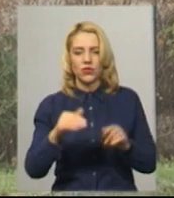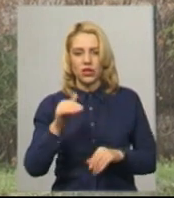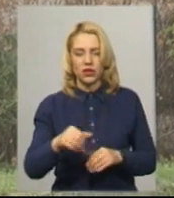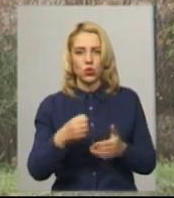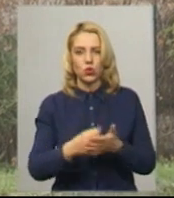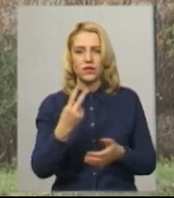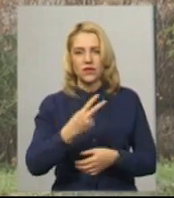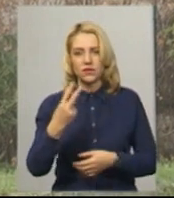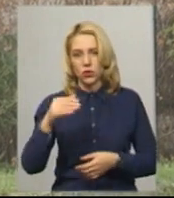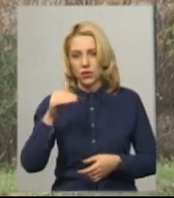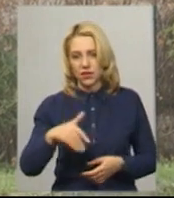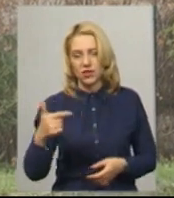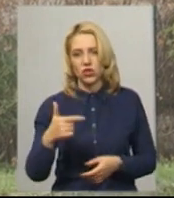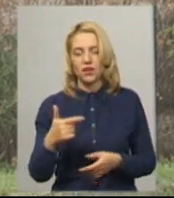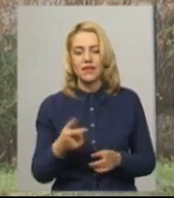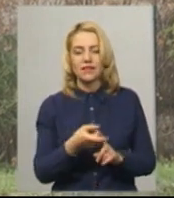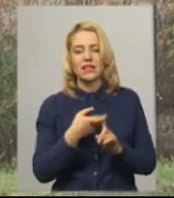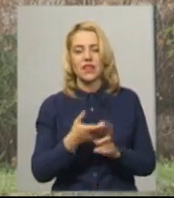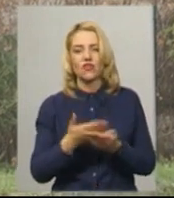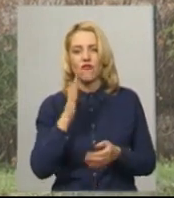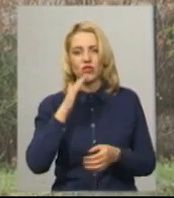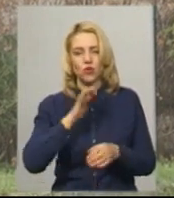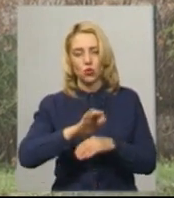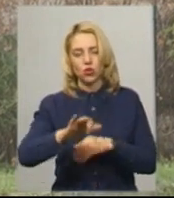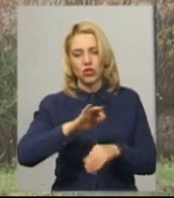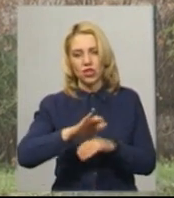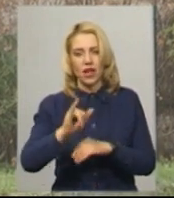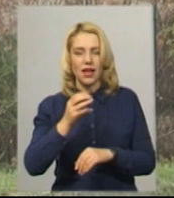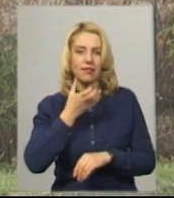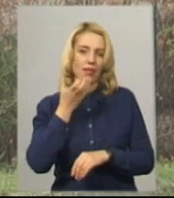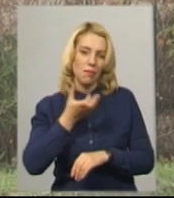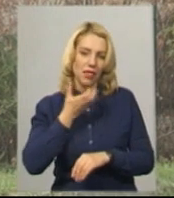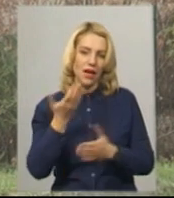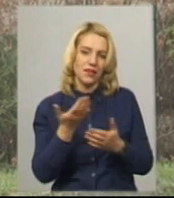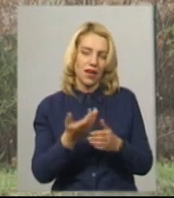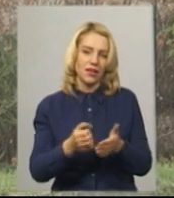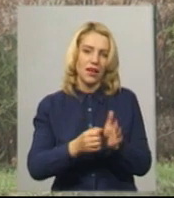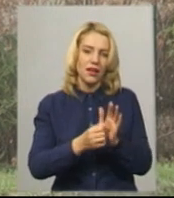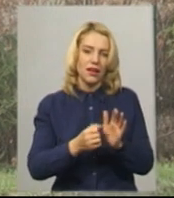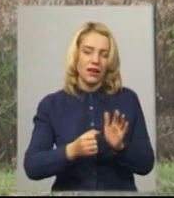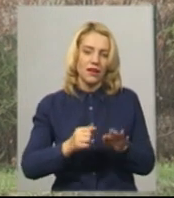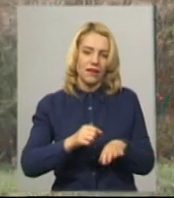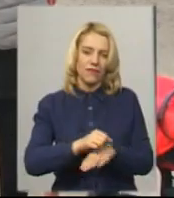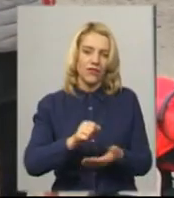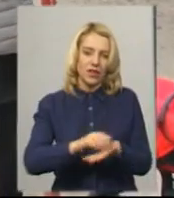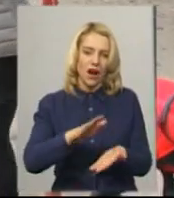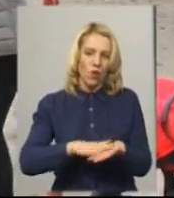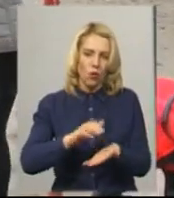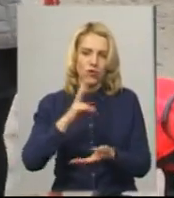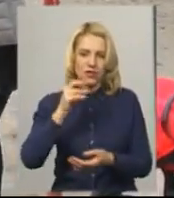тисяч гривень. В залежності від водопостачання та тепла, яке відраховується з підприємства.